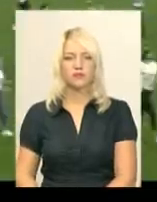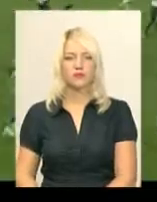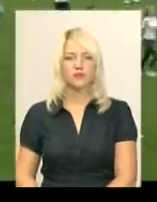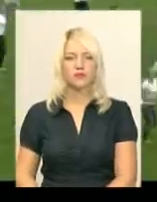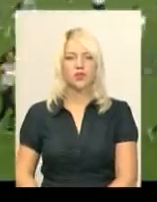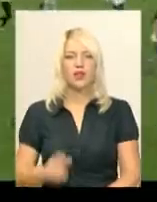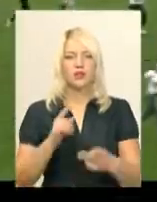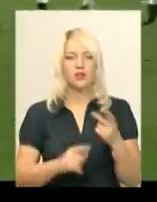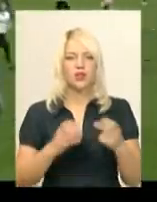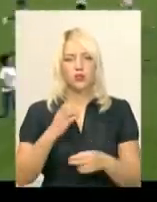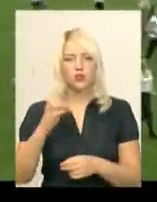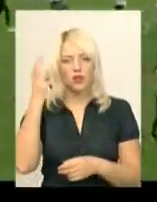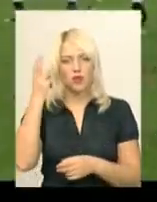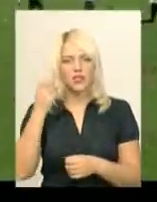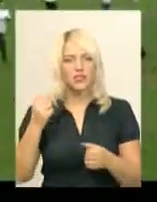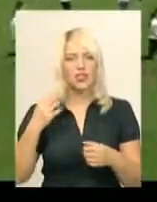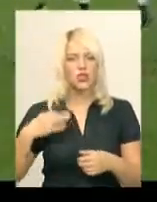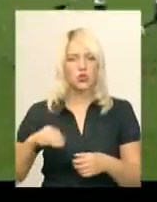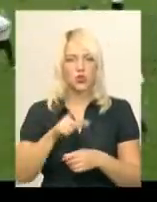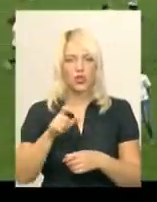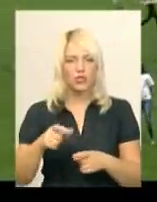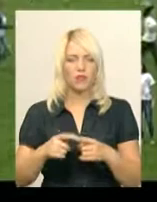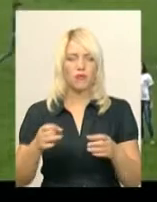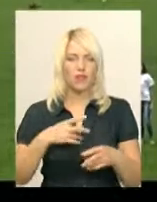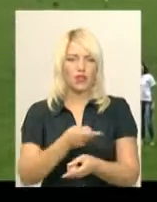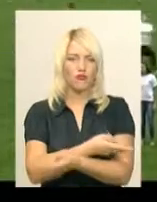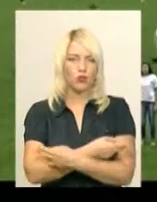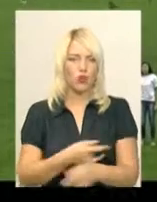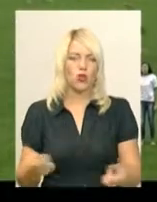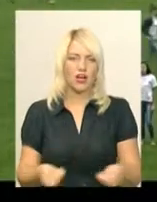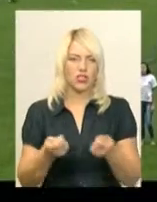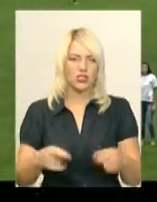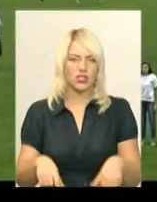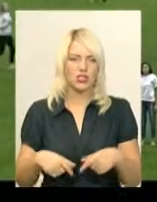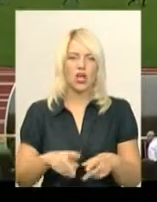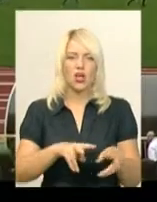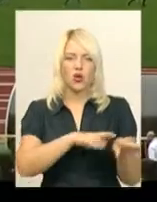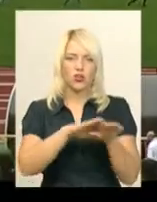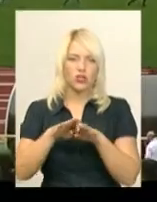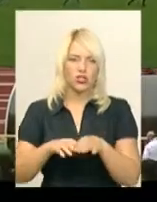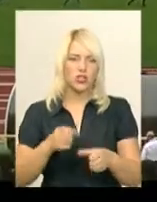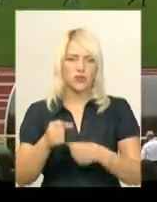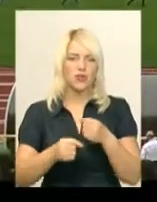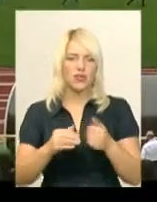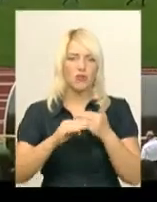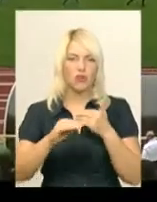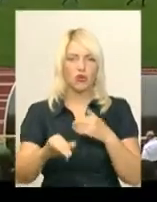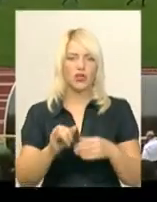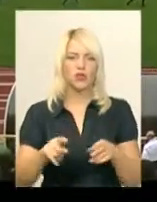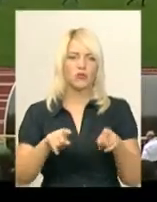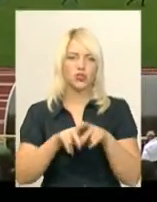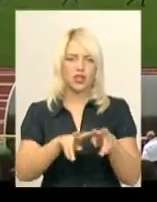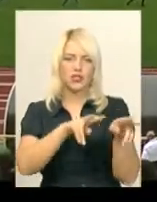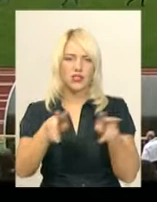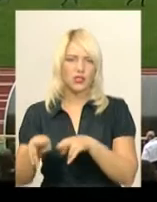Півтори сотні хмельницьких студентів у білих футболках та джинсах одночасно вибігають на стадіон «Поділля». Заповнюють поле і починають синхронно